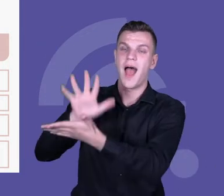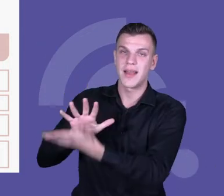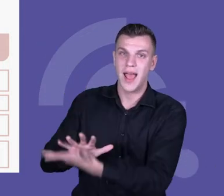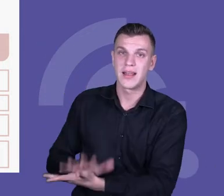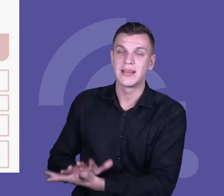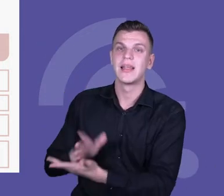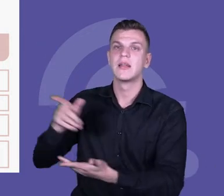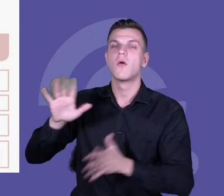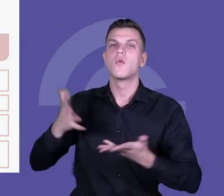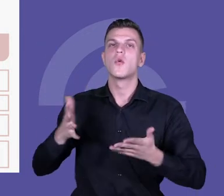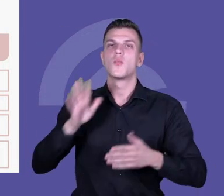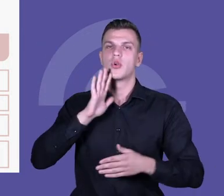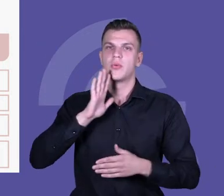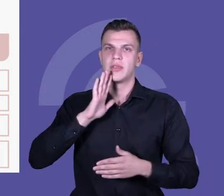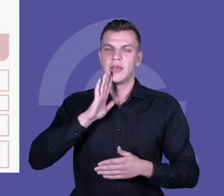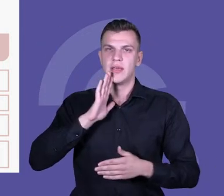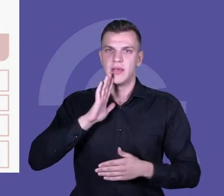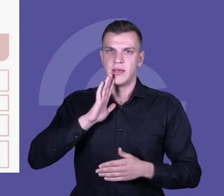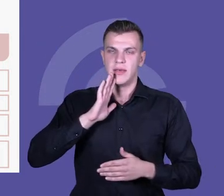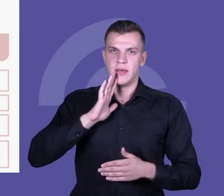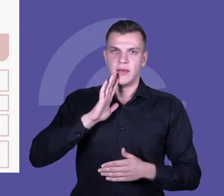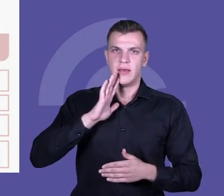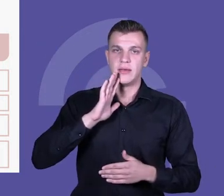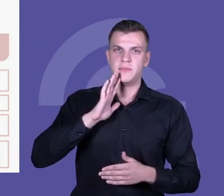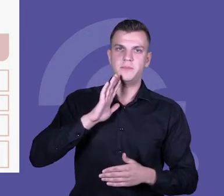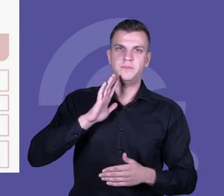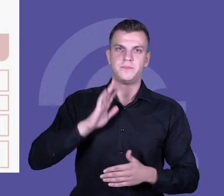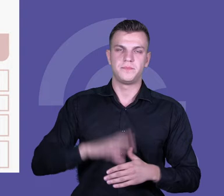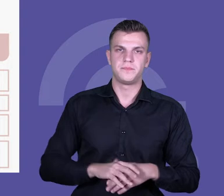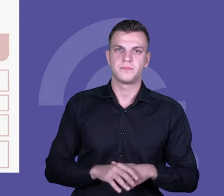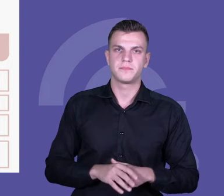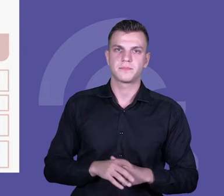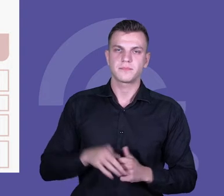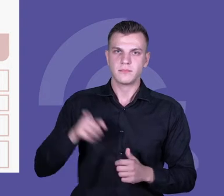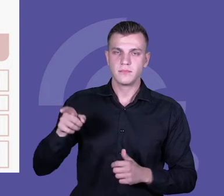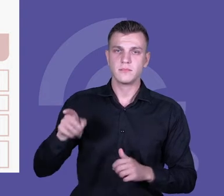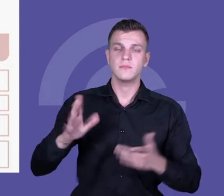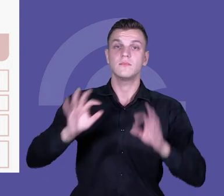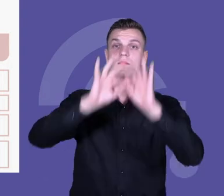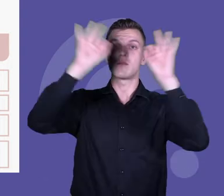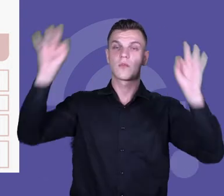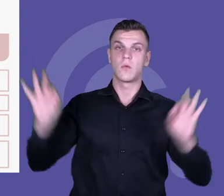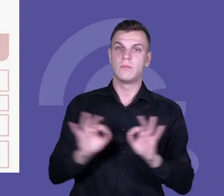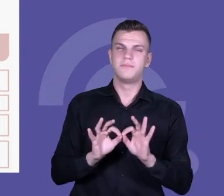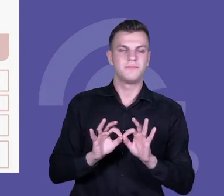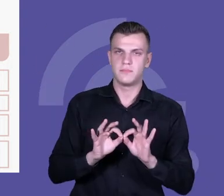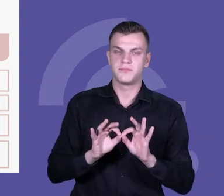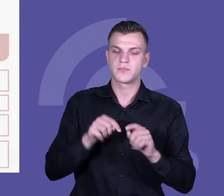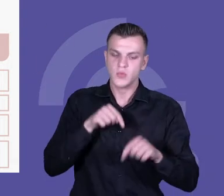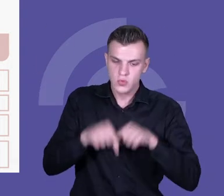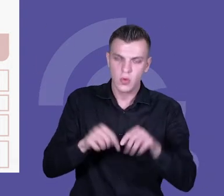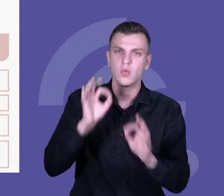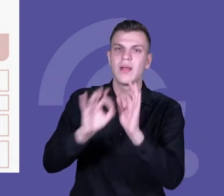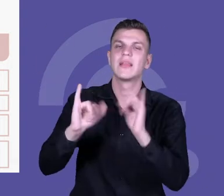dzieli ten duży koncept, bardzo generalnie abstrakcyjny, na jakieś prostsze, wyuczalne elementy. I mówimy sobie, że żeby mówić o tym, że